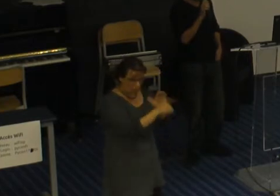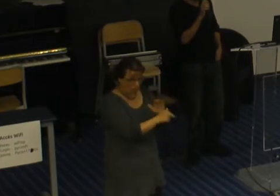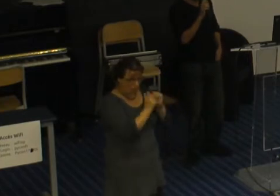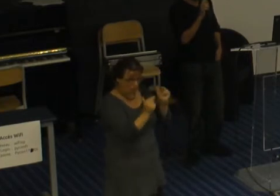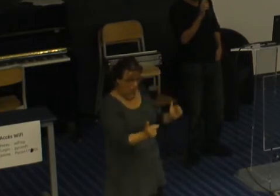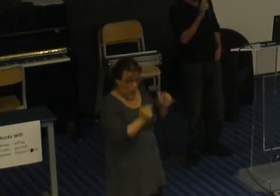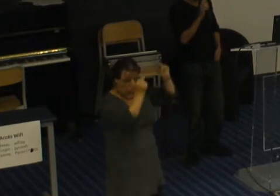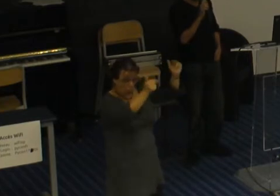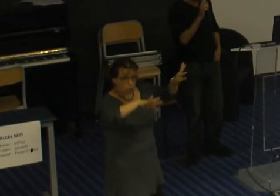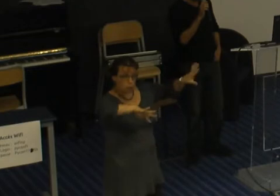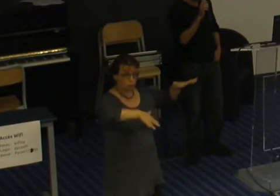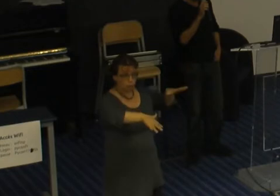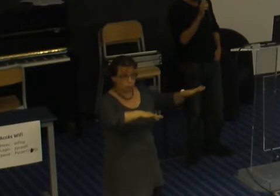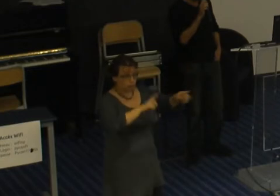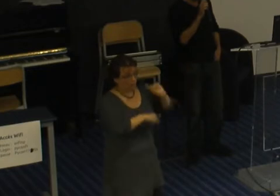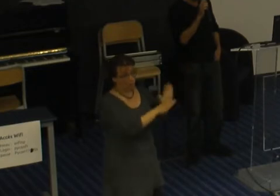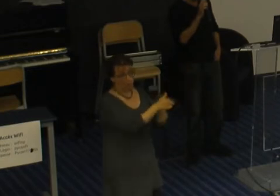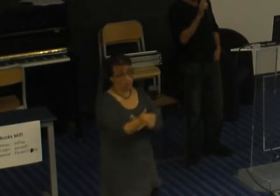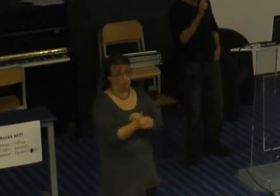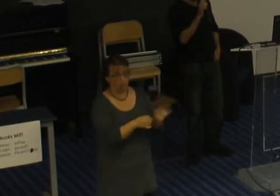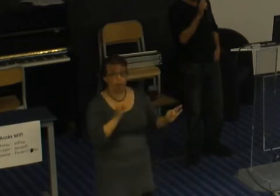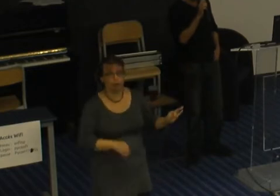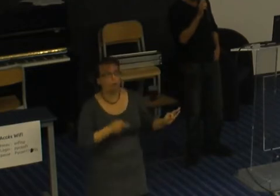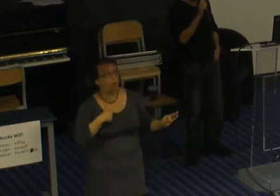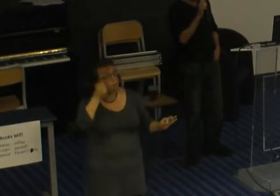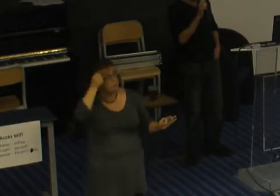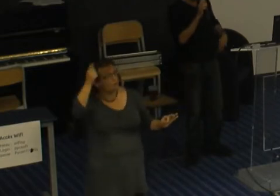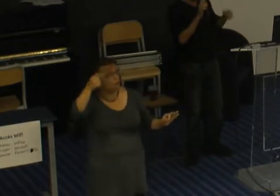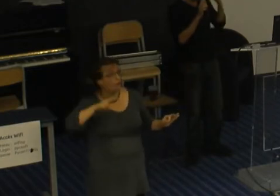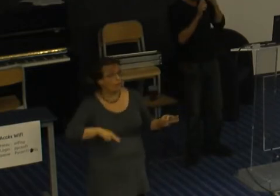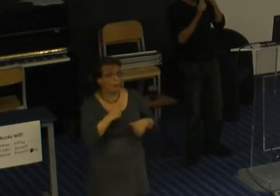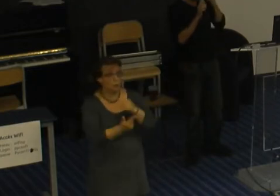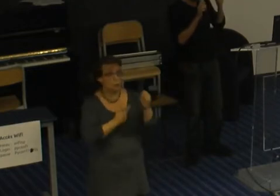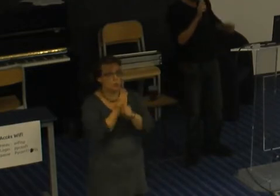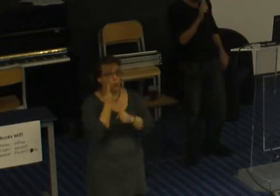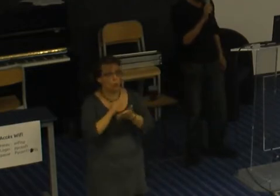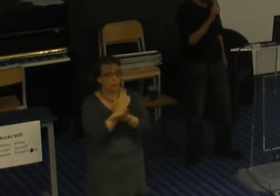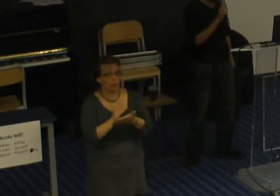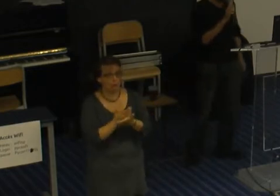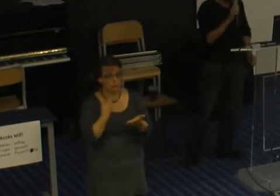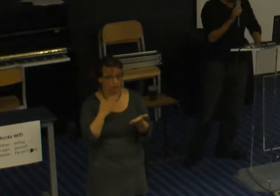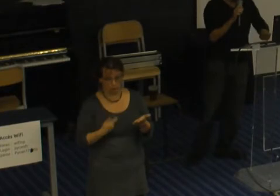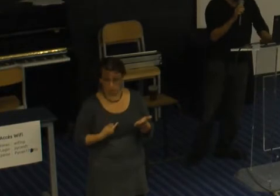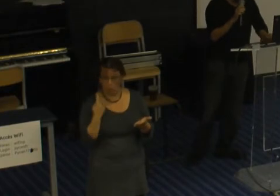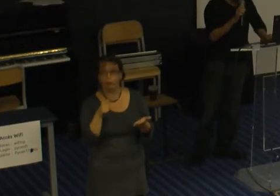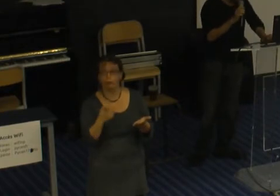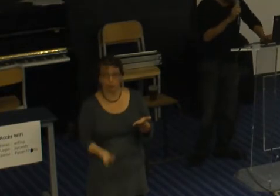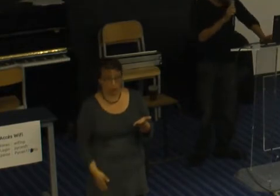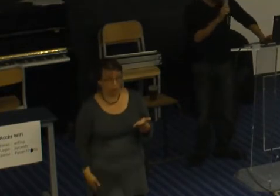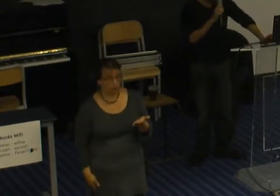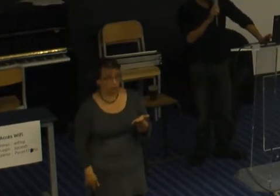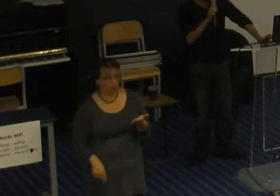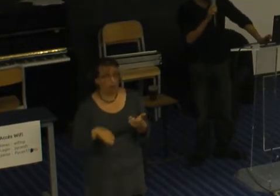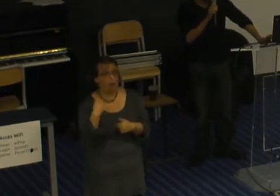je vais vous dire en tant qu'ingénieur, moi tout ce que j'ai appris en deux ans de prépa, ça n'a servi à rien. Mais bon, c'est ce qui a